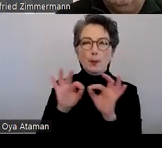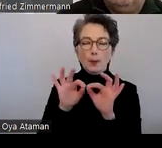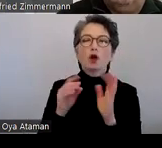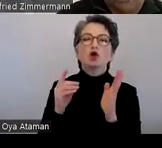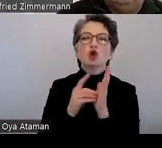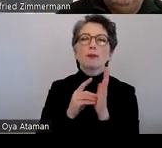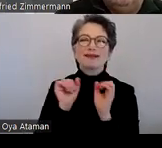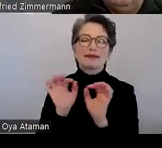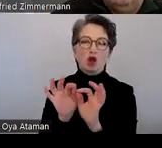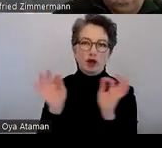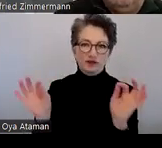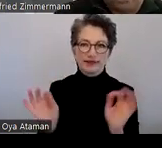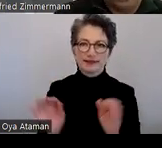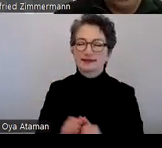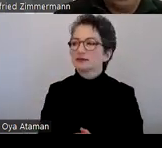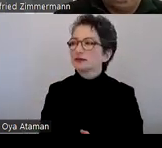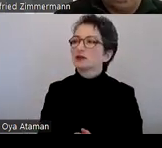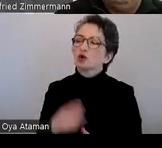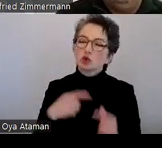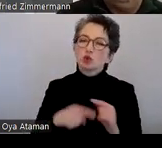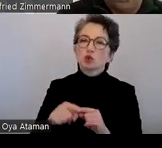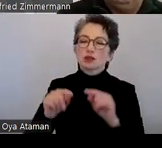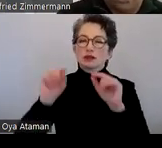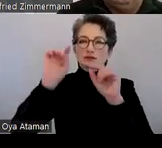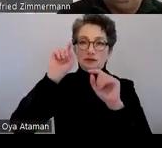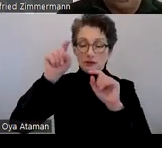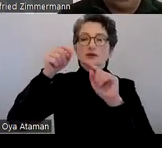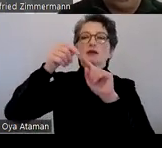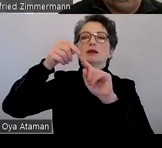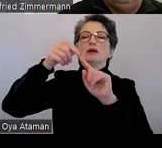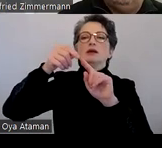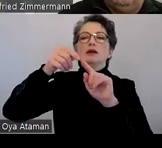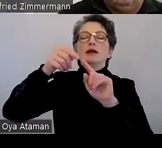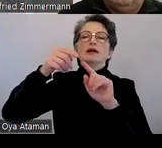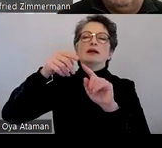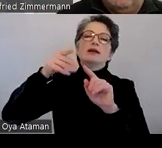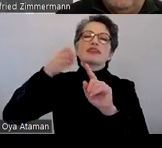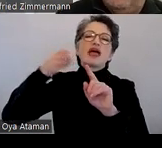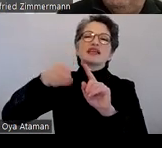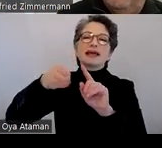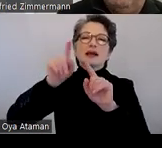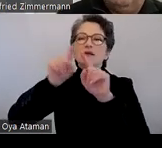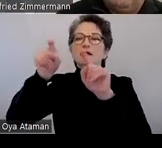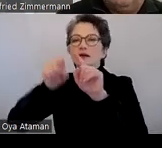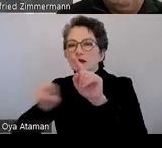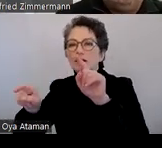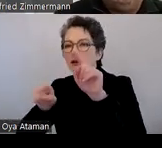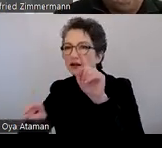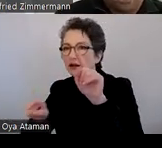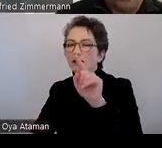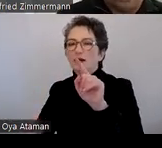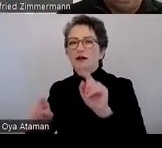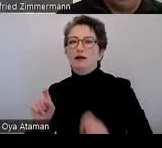navigieren, also mit dem Explorer, also dass man in seinem